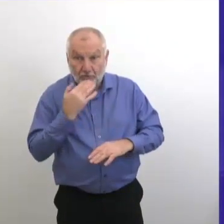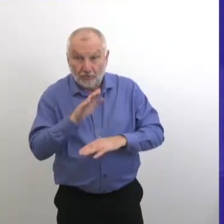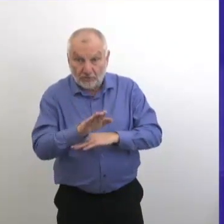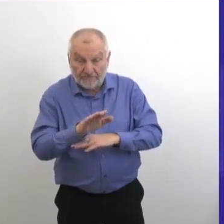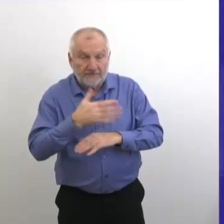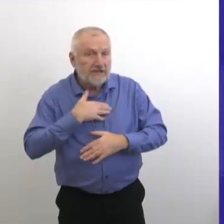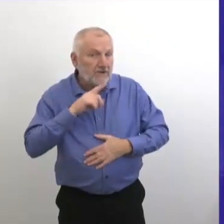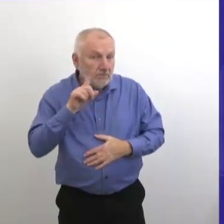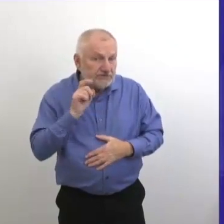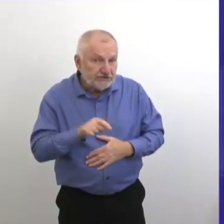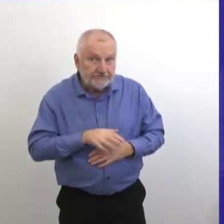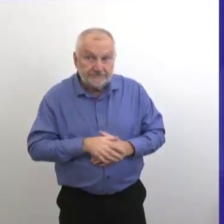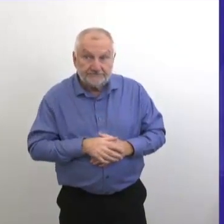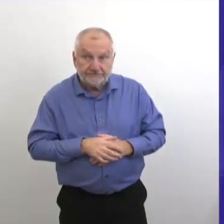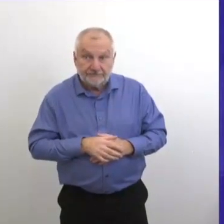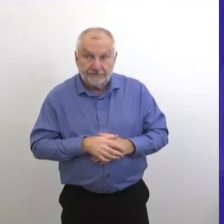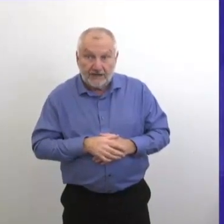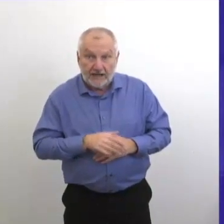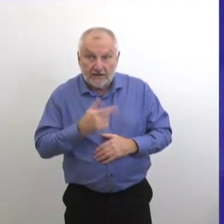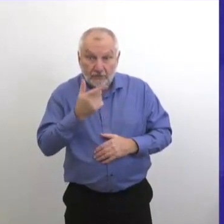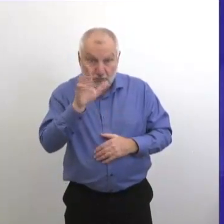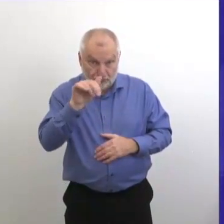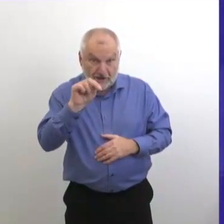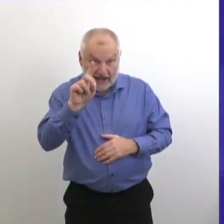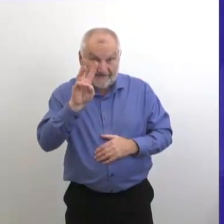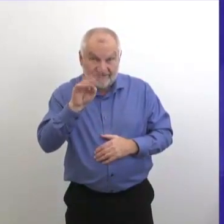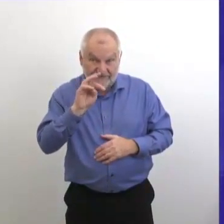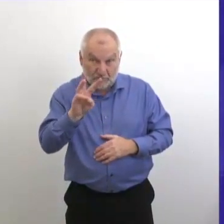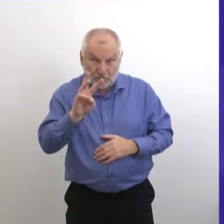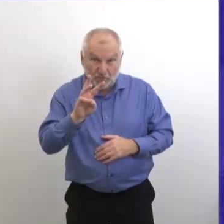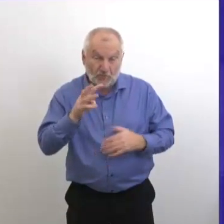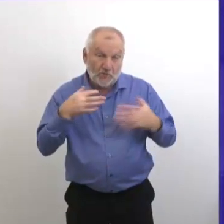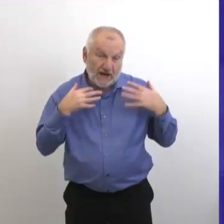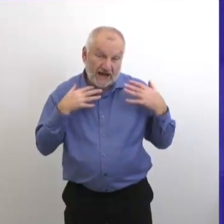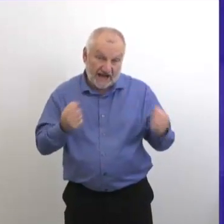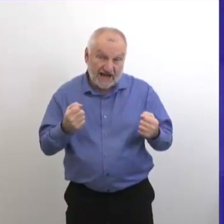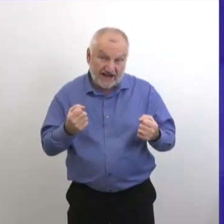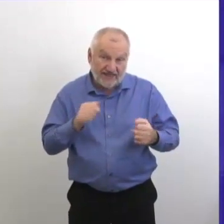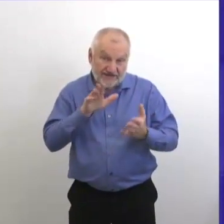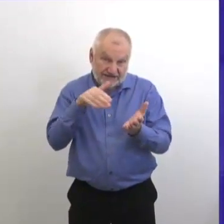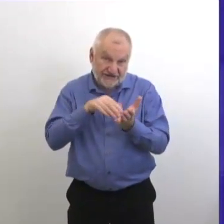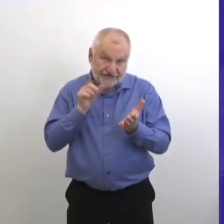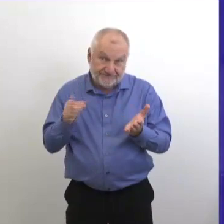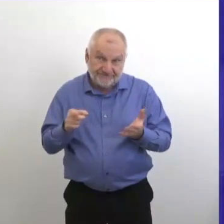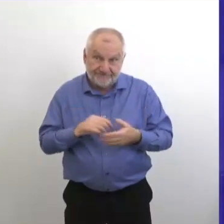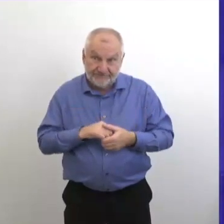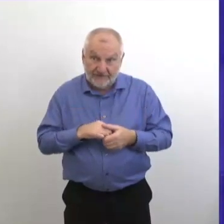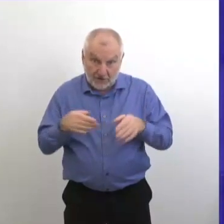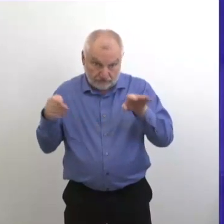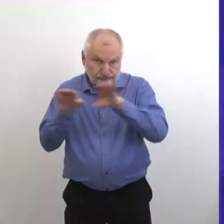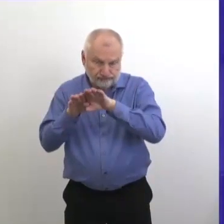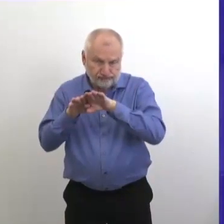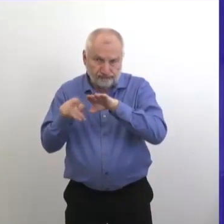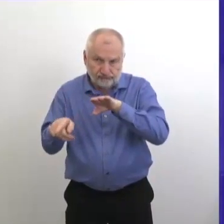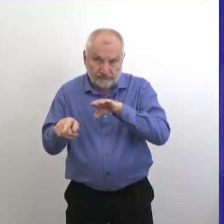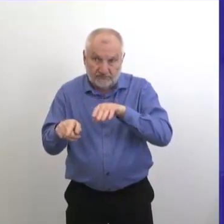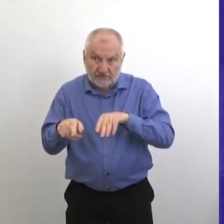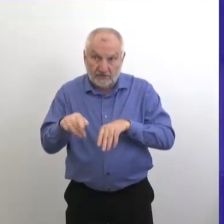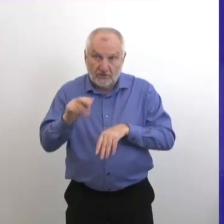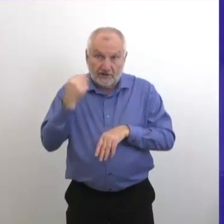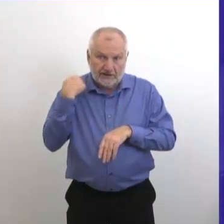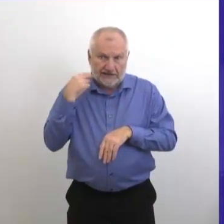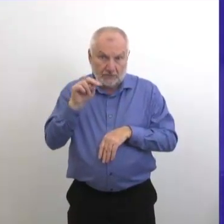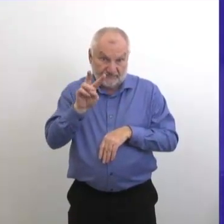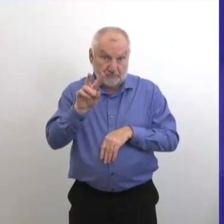Alors, ma question, c'est sur le centre de santé de Grandview qui a fermé le 26 novembre afin que le personnel